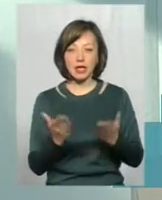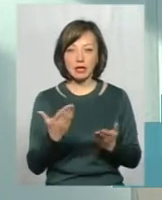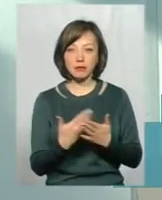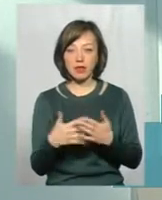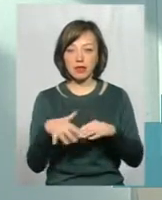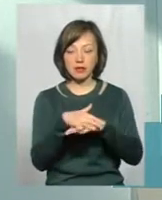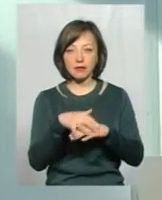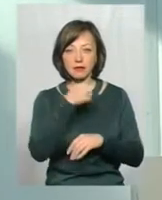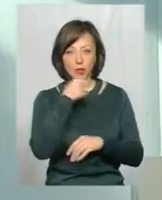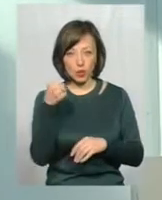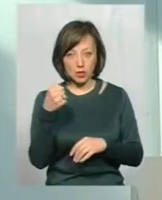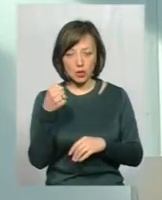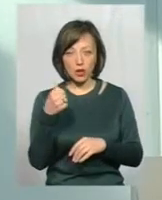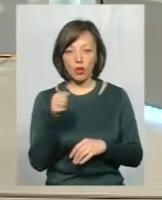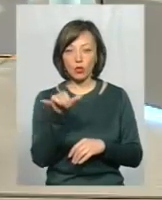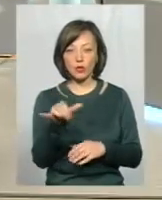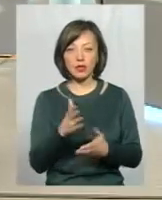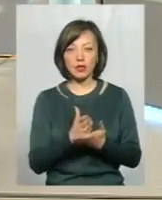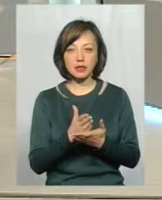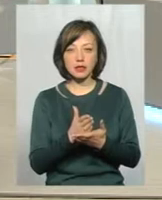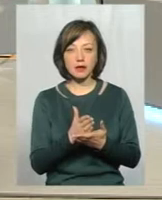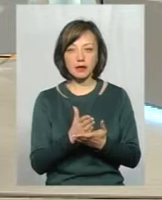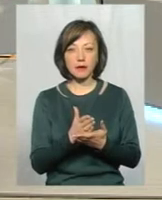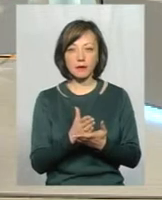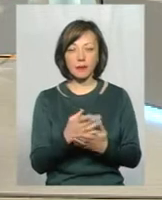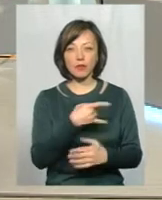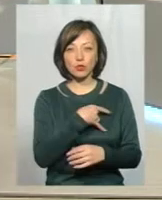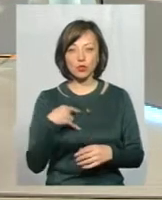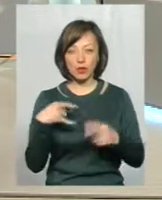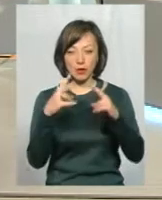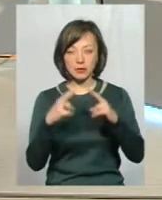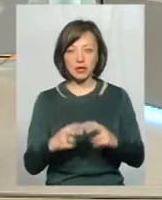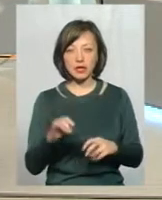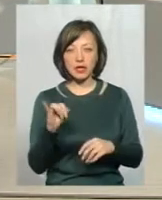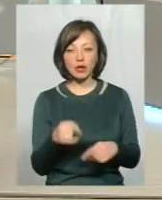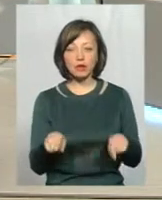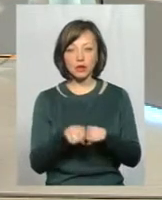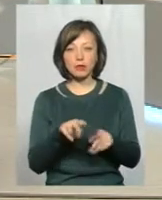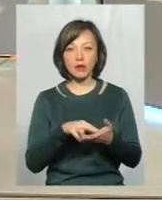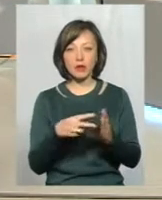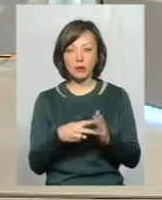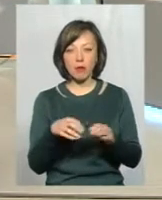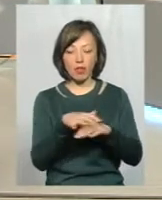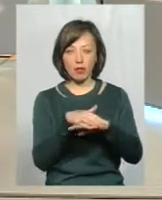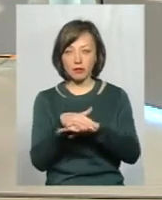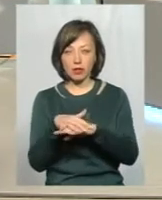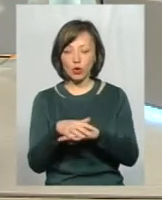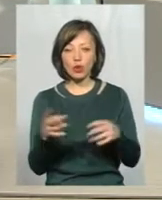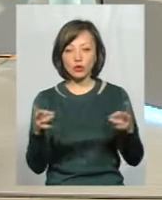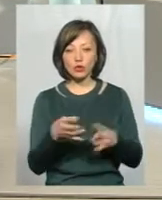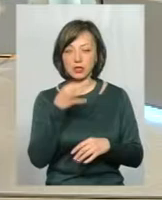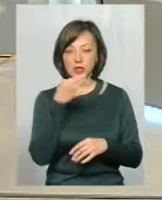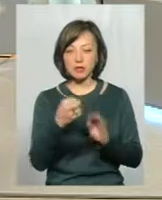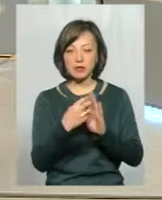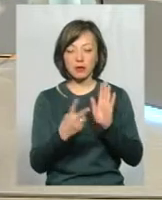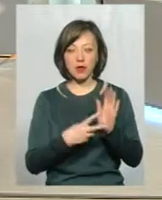населення взрослого, то у них є флюоріографічне обслідовання, і теж планирують по населению. Нужно сказати, що в